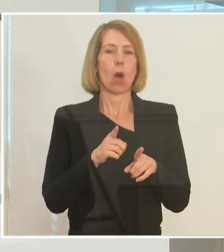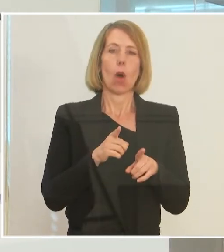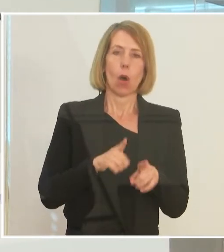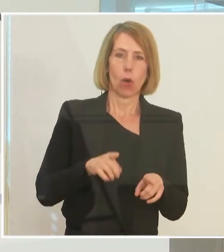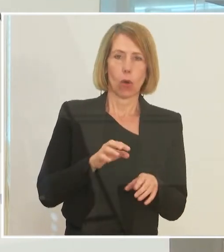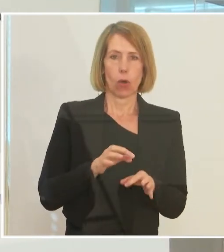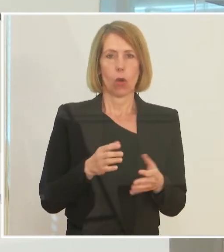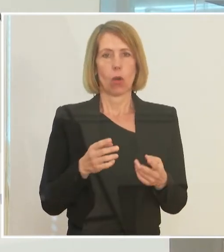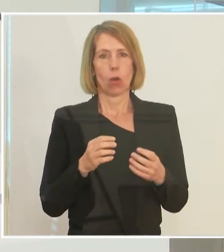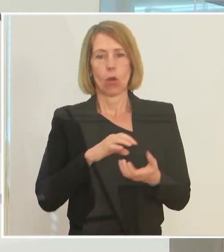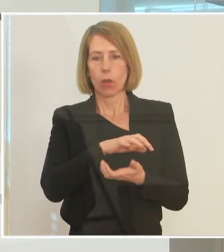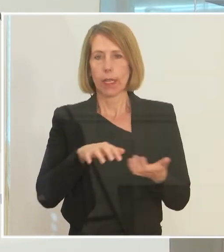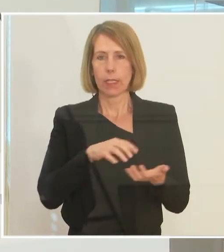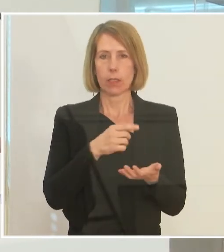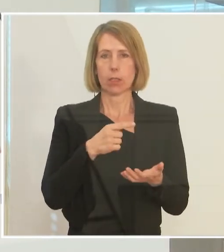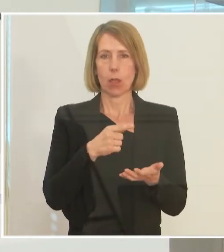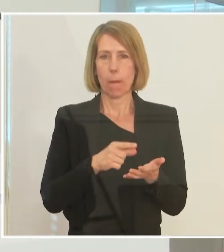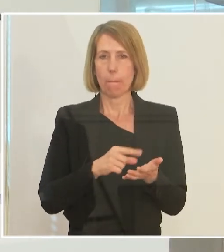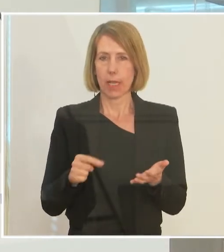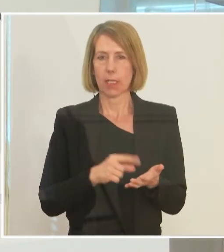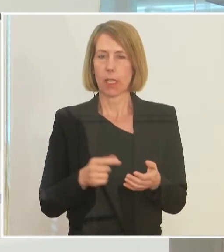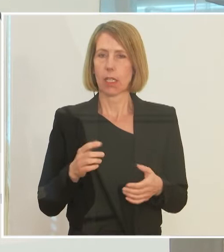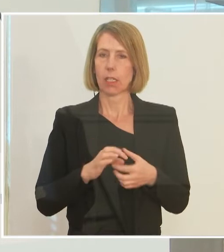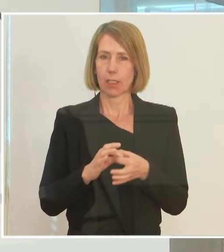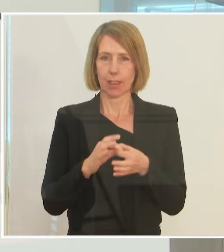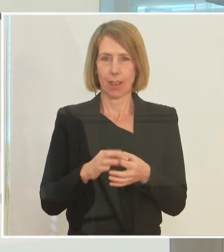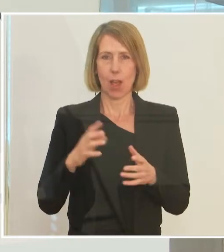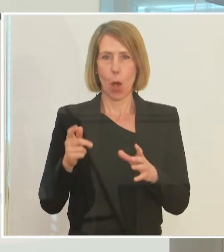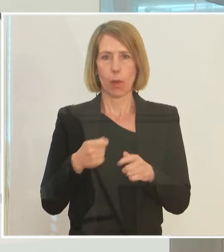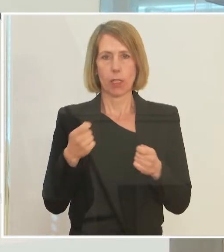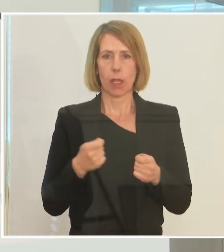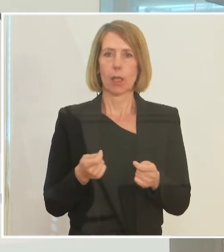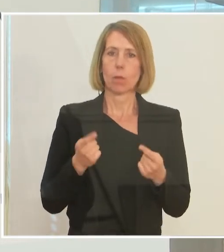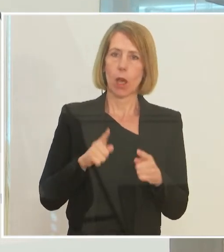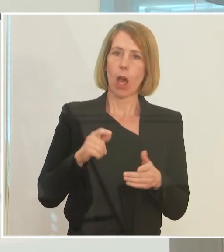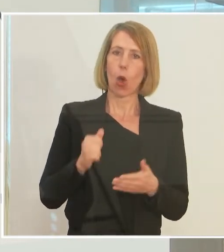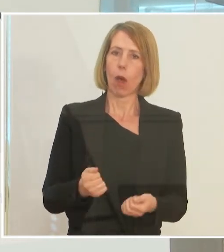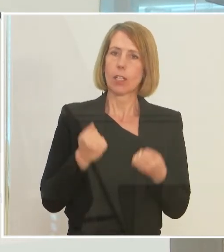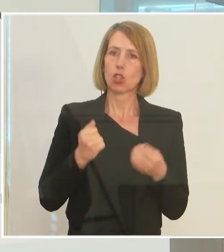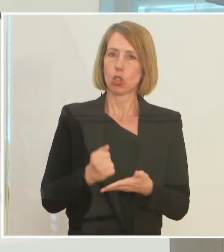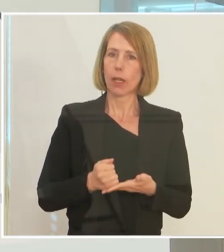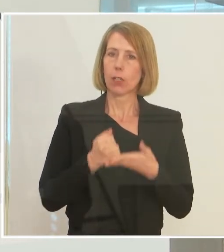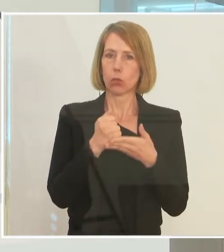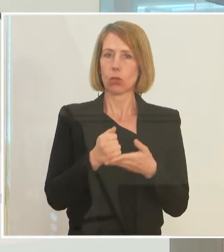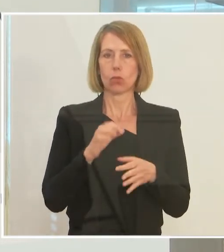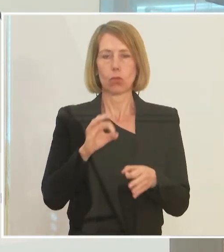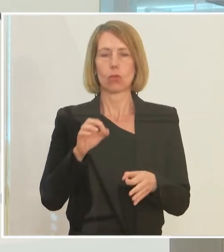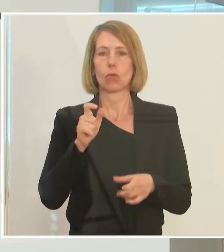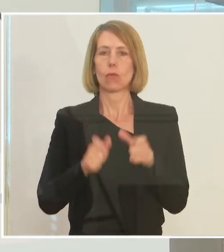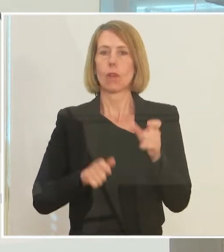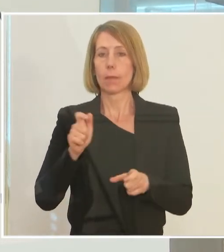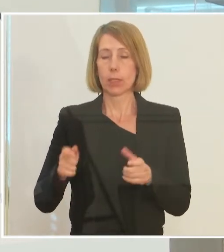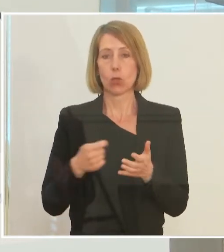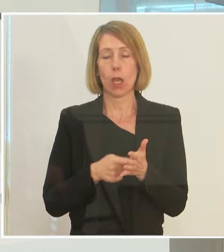sozusagen krisenbedingt, coronabedingt herausgeforderten Betriebe eine Unterstützung ihrer Personalkosten